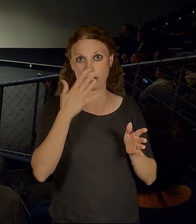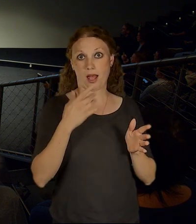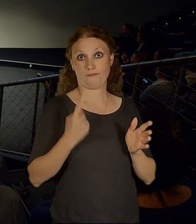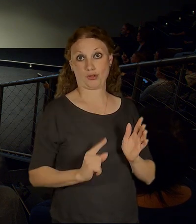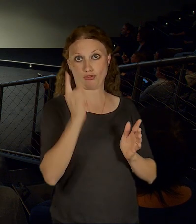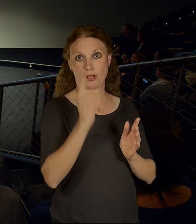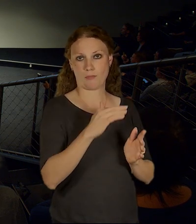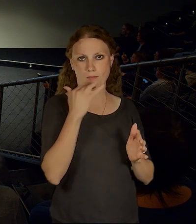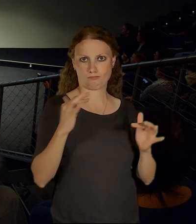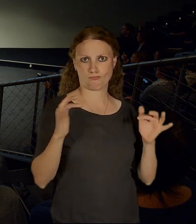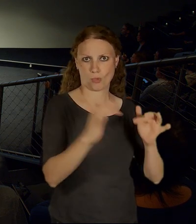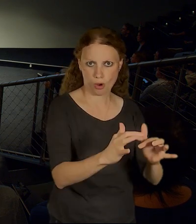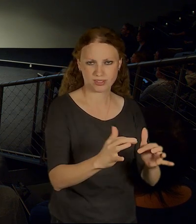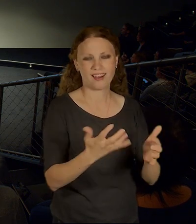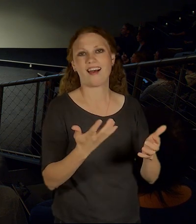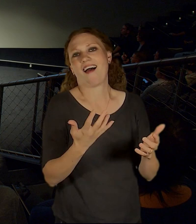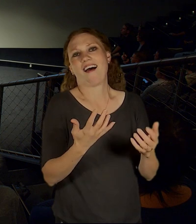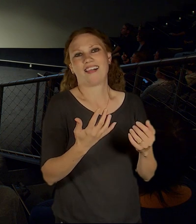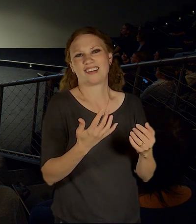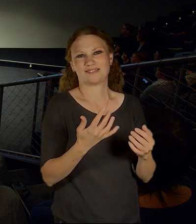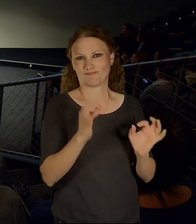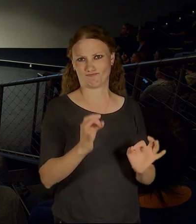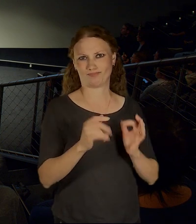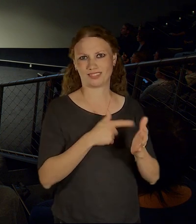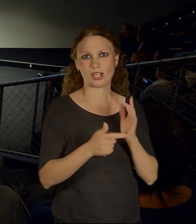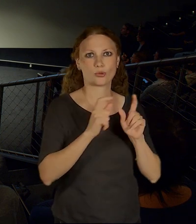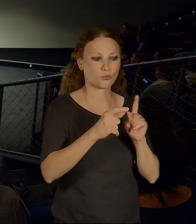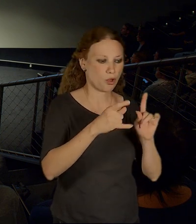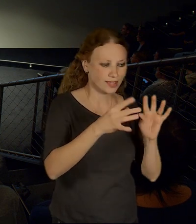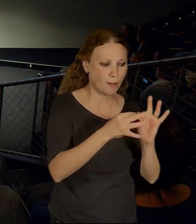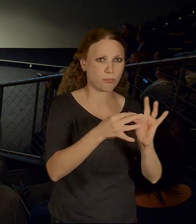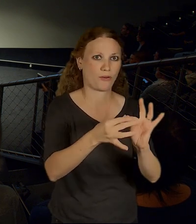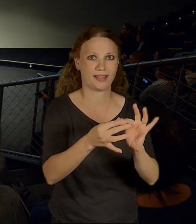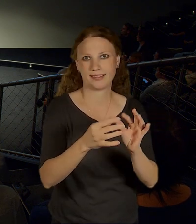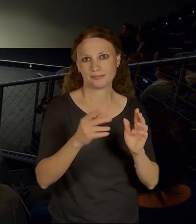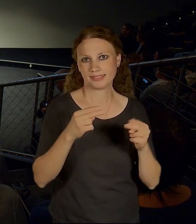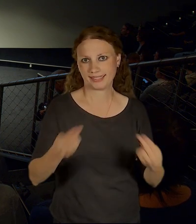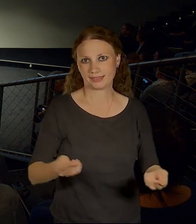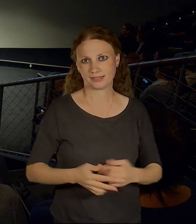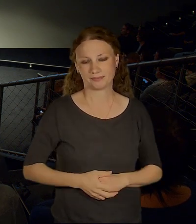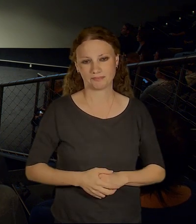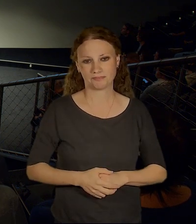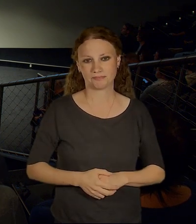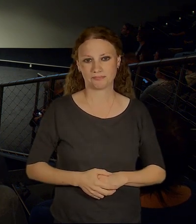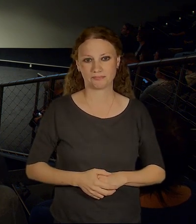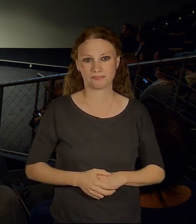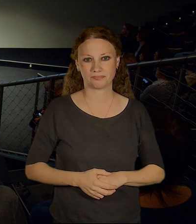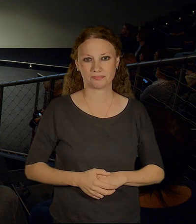jsou obslouženy až příliš dobře, ale taky to není tak úplně pravda, když se na to podíváme v detailu. Když se vlastně